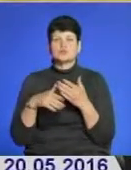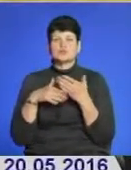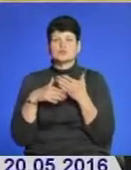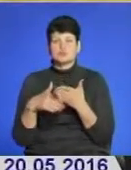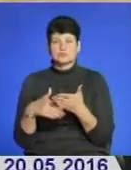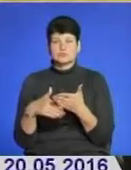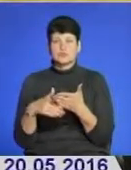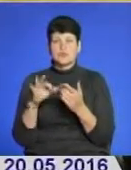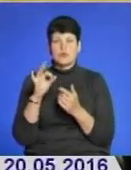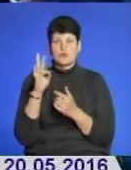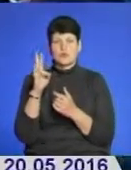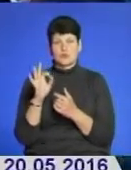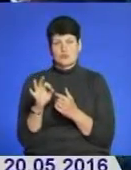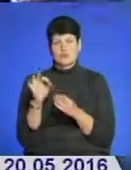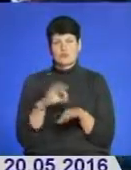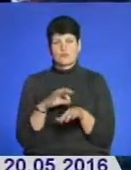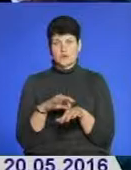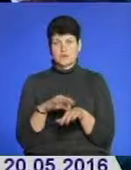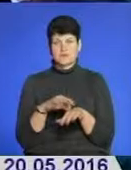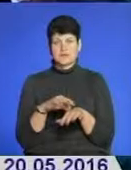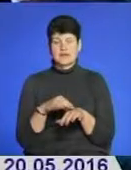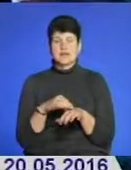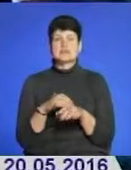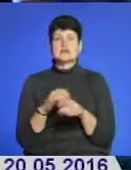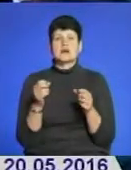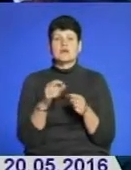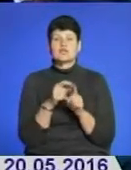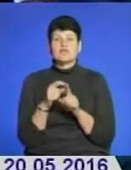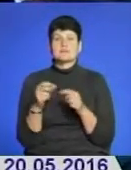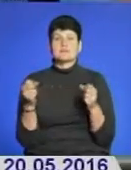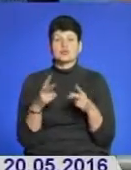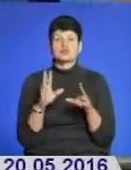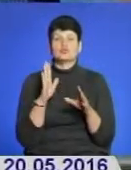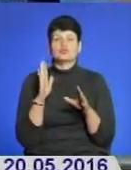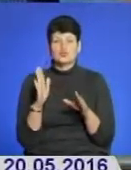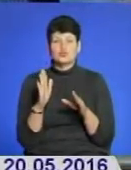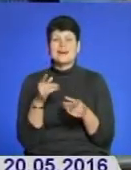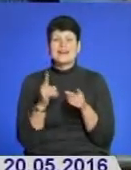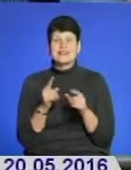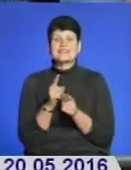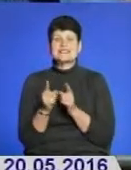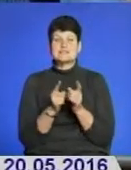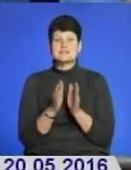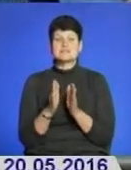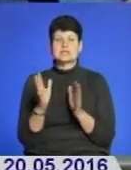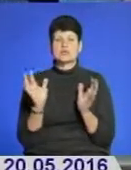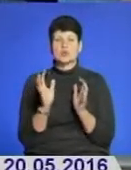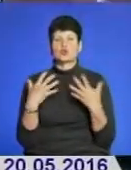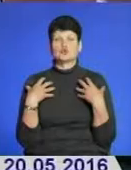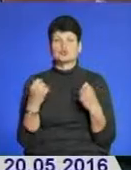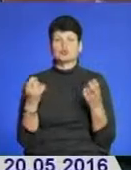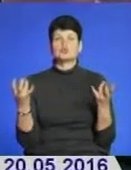і онкологічні захворювання. За словами фахівців, для того, аби почали відбуватися реальні зміни в системі охорони здоров'я,